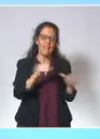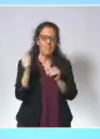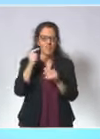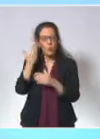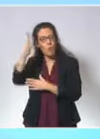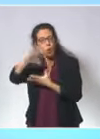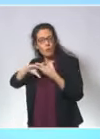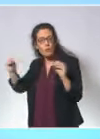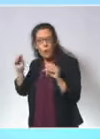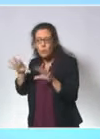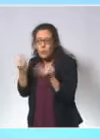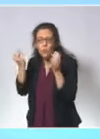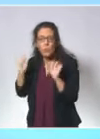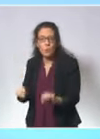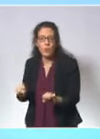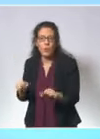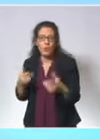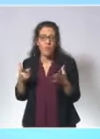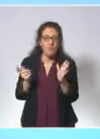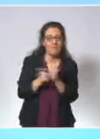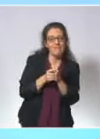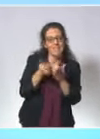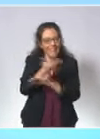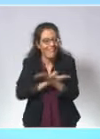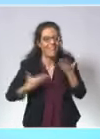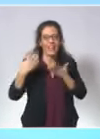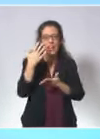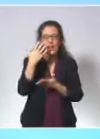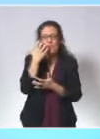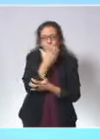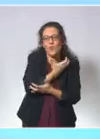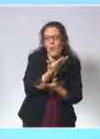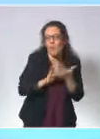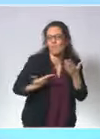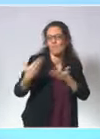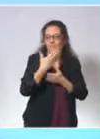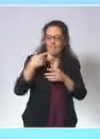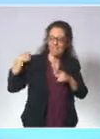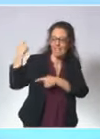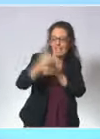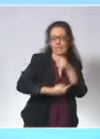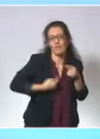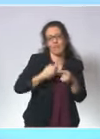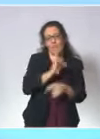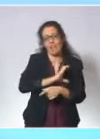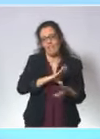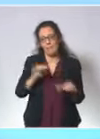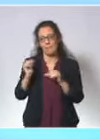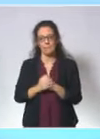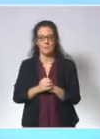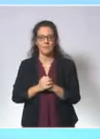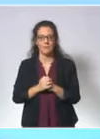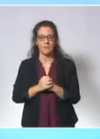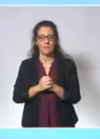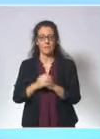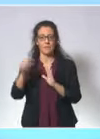d'éviter en tout cas de cause les moments de convivialité qui y sont traditionnellement attachés. Ces mesures